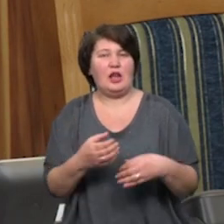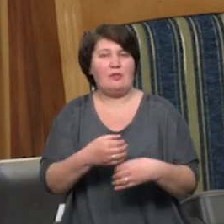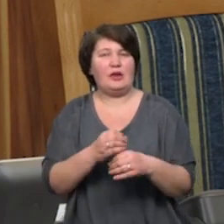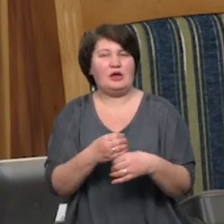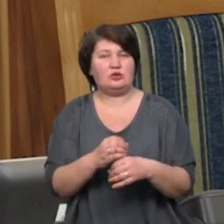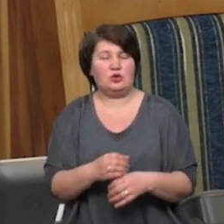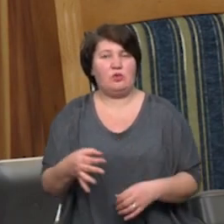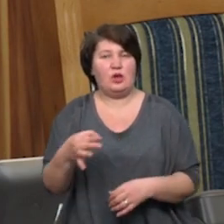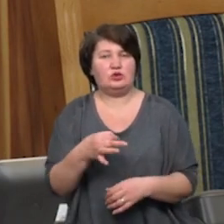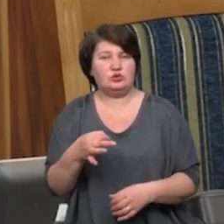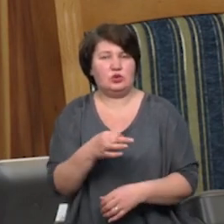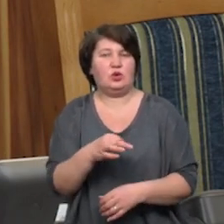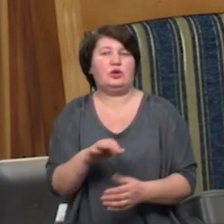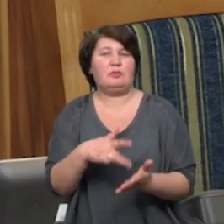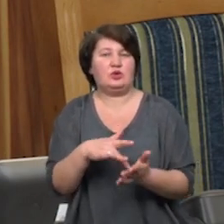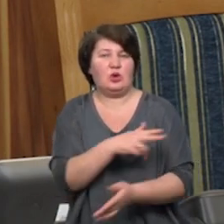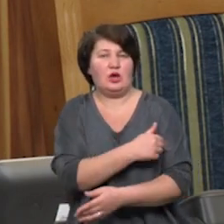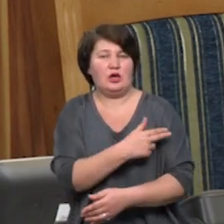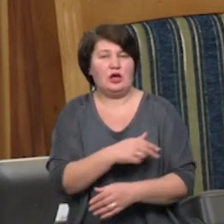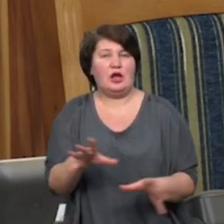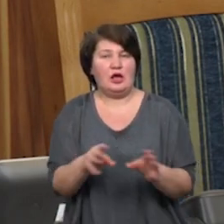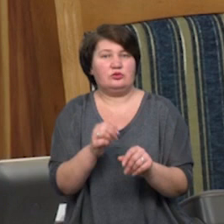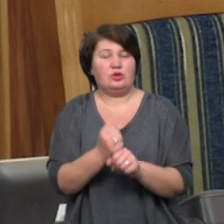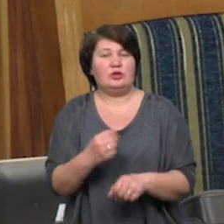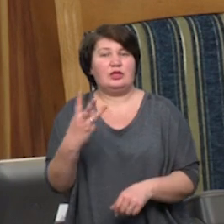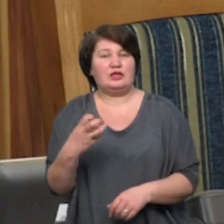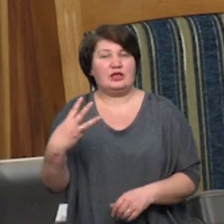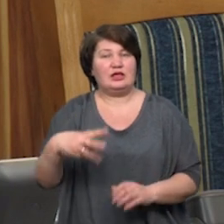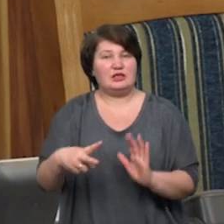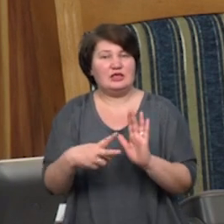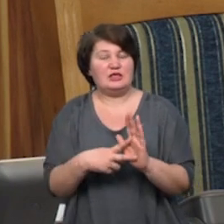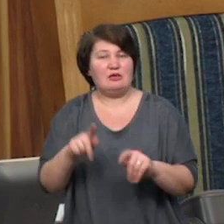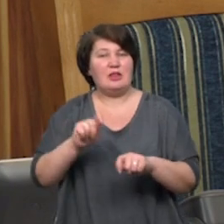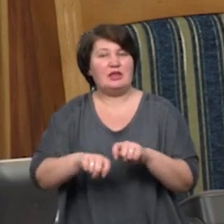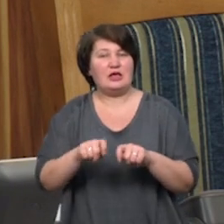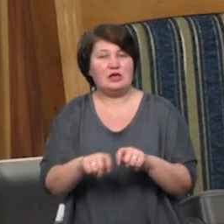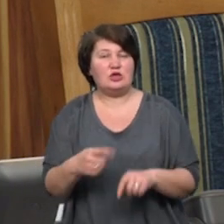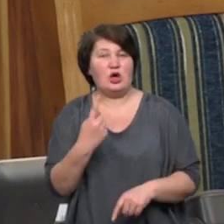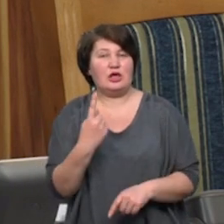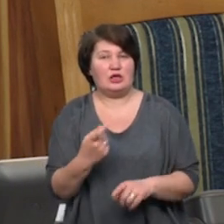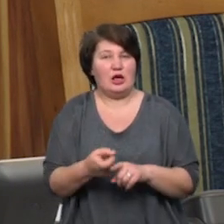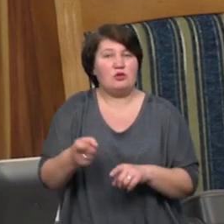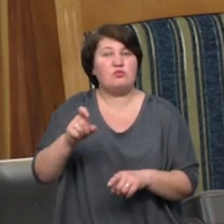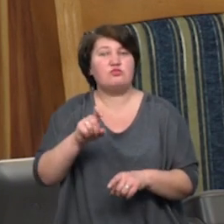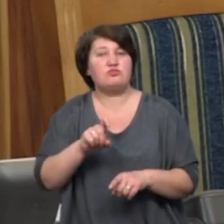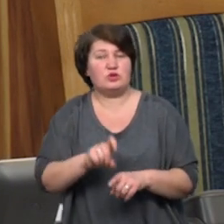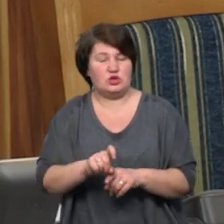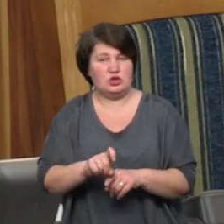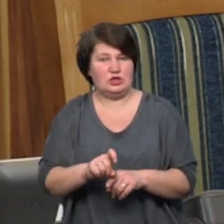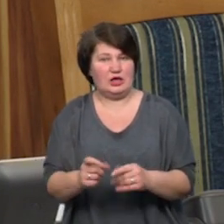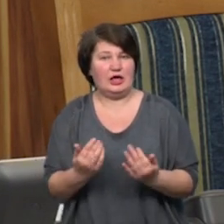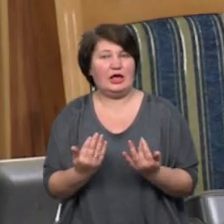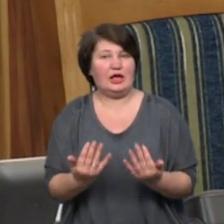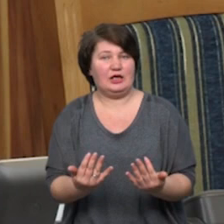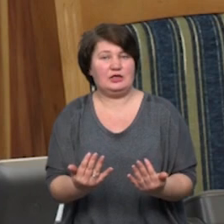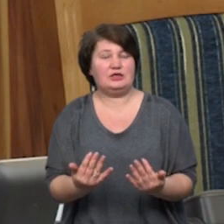клінічної лікарні разом зроблено 337 тестів. Це одна з найбільших, фактично, на даний час найбільша кількість